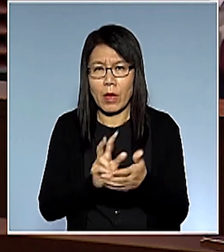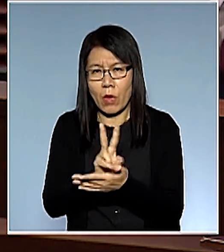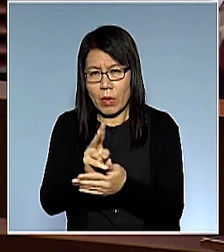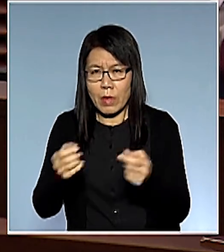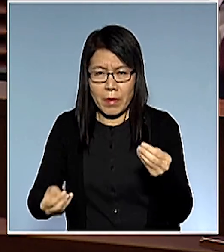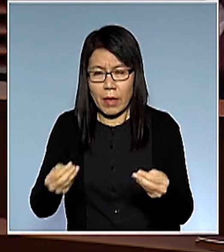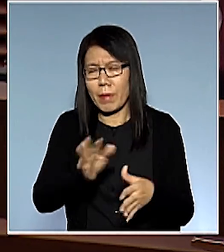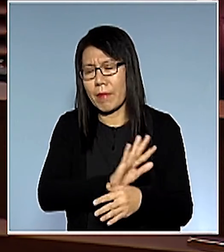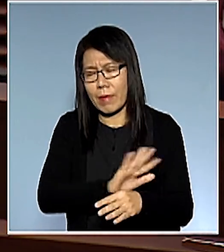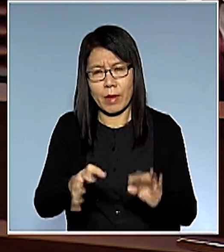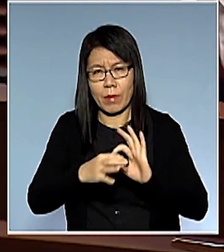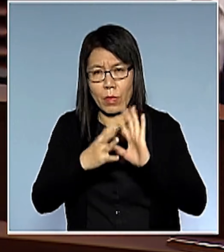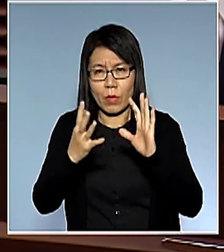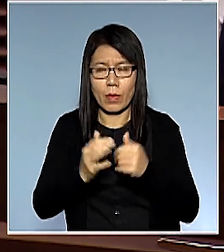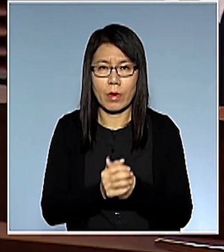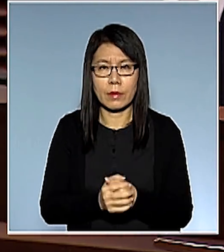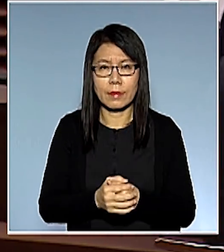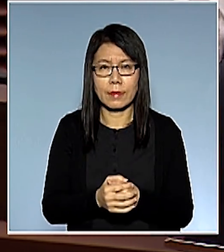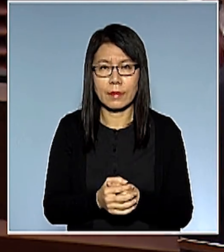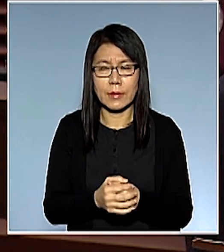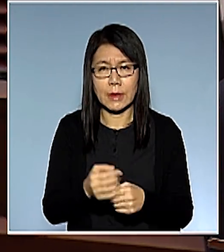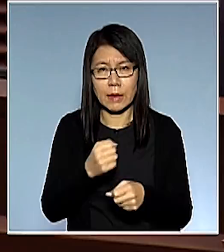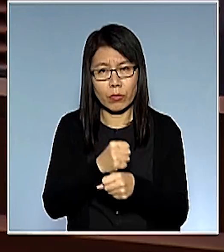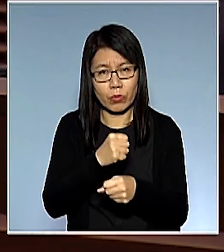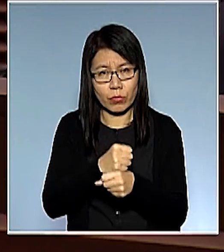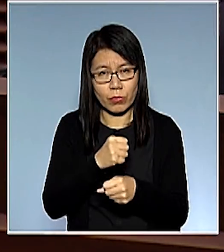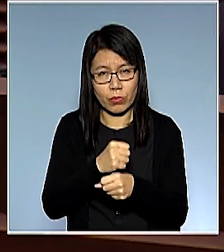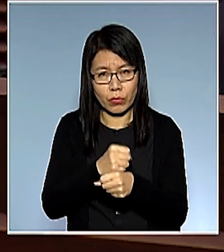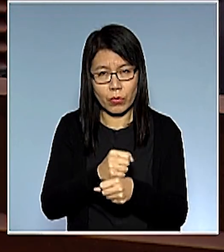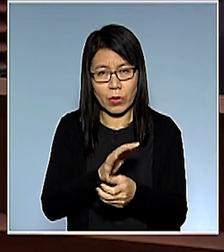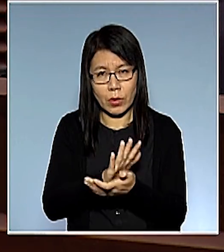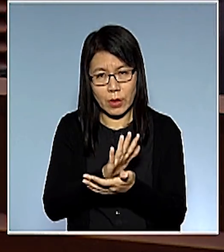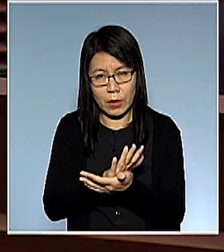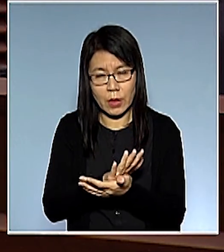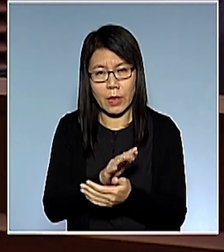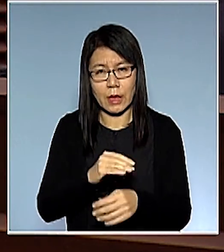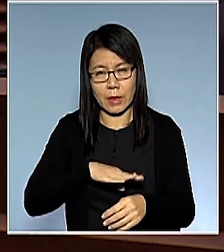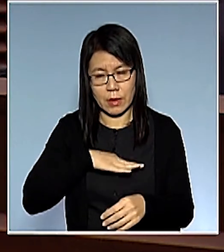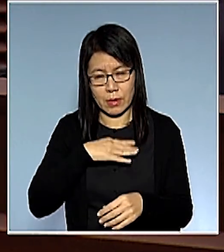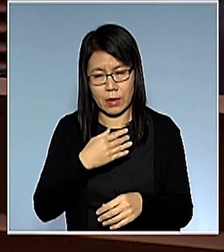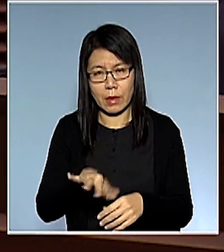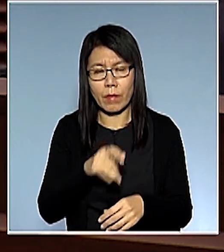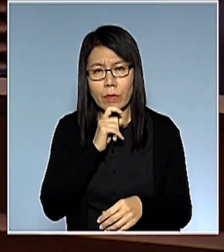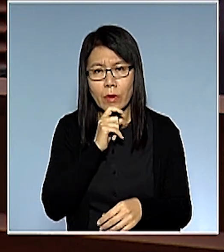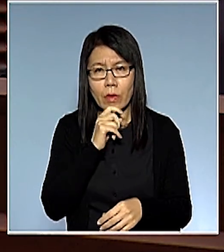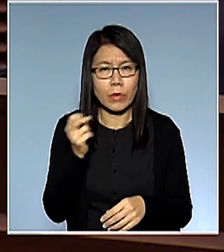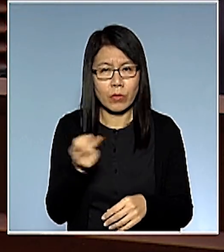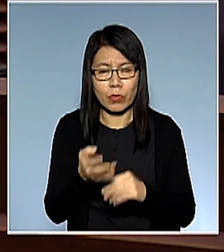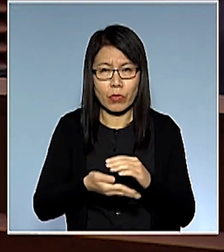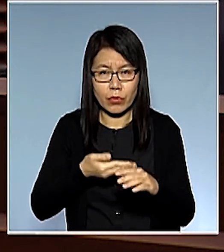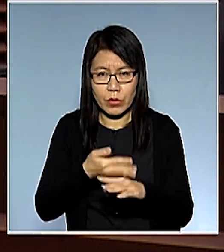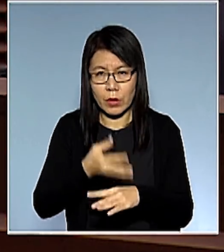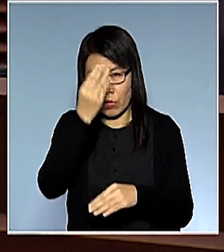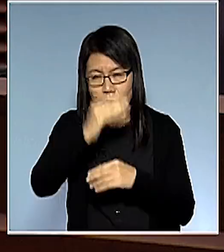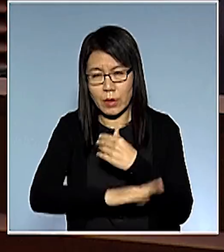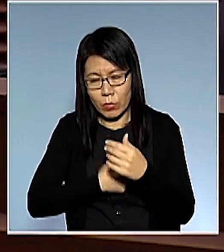完全不是那回事純粹是說如果你做足夠的年齡的大律師你可以無需重新再做律師的實習律師